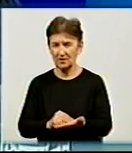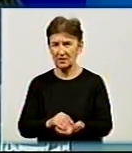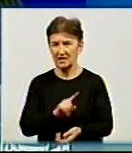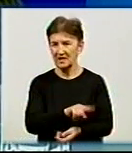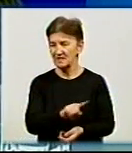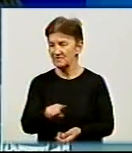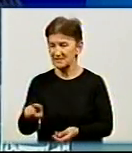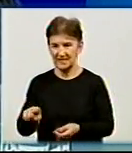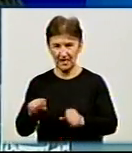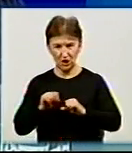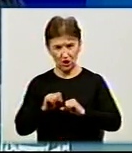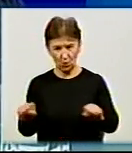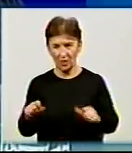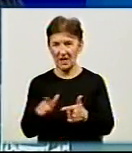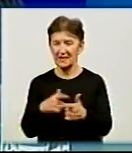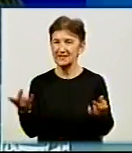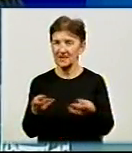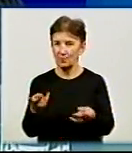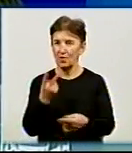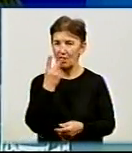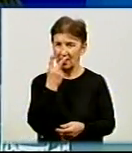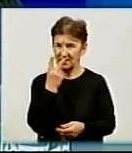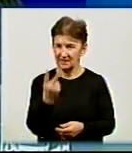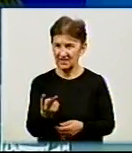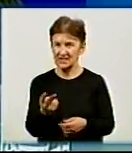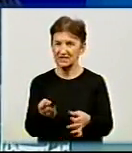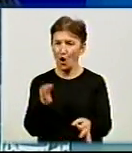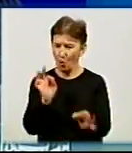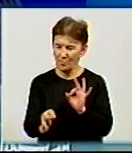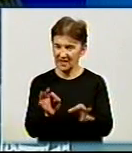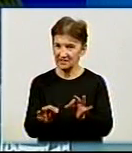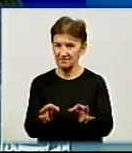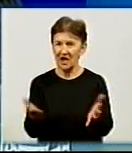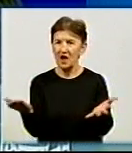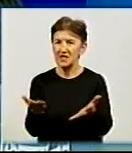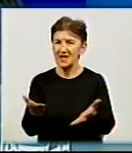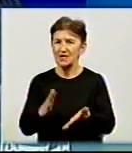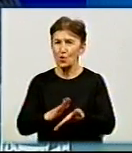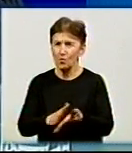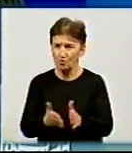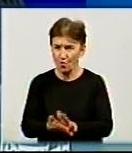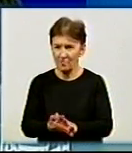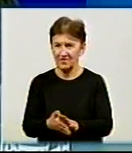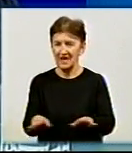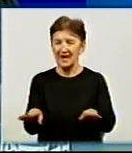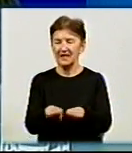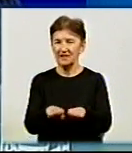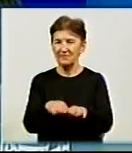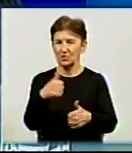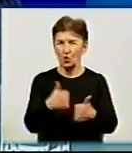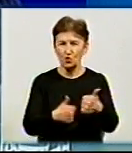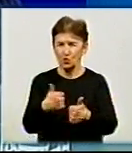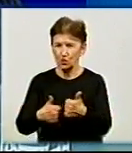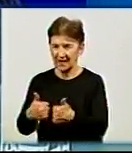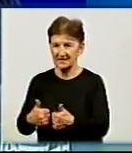герої. Але потрібно дивитися об'єктивно, в яких умовах, які умови, який рівень конкуренції, який